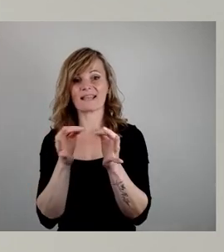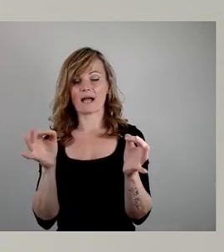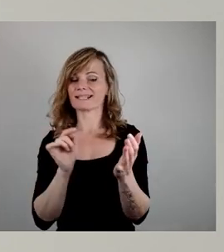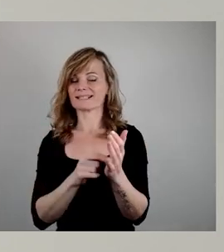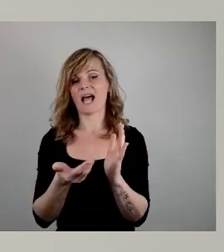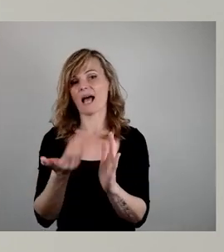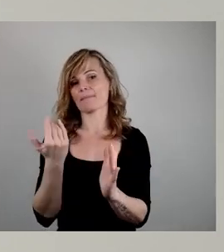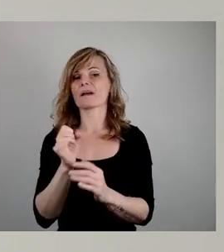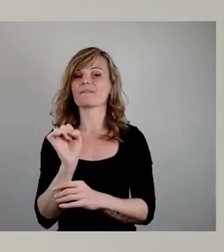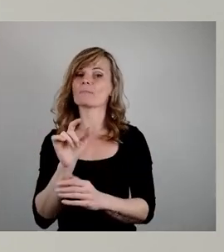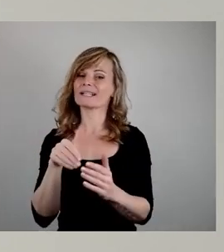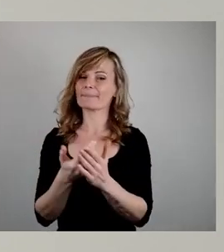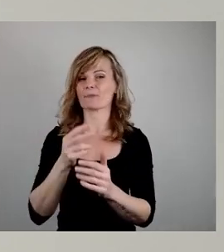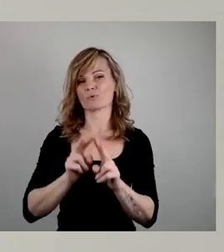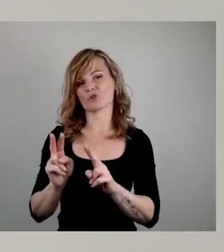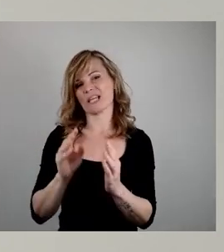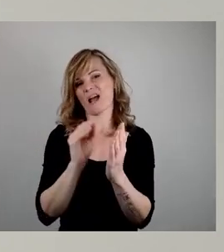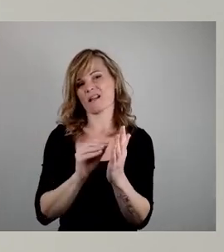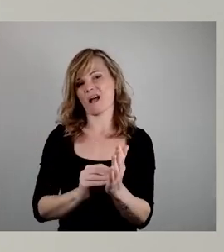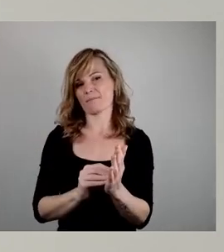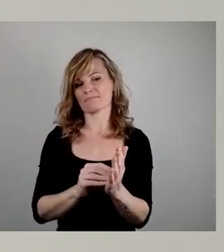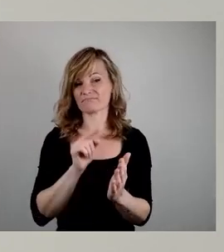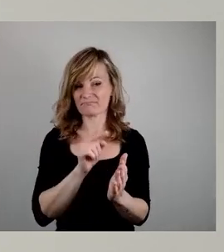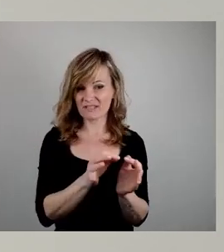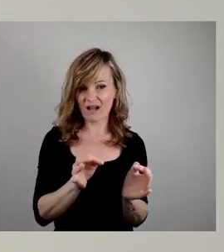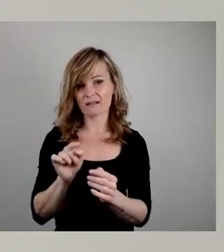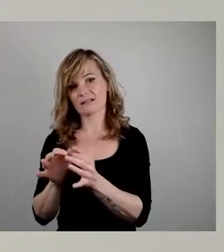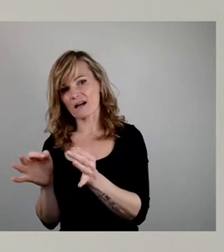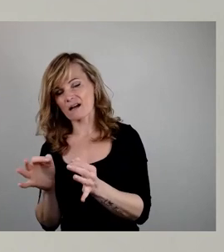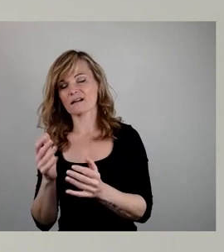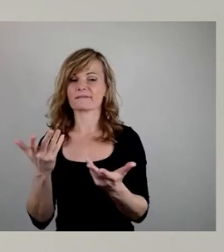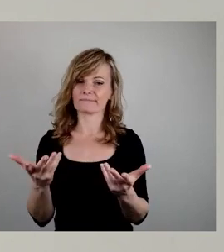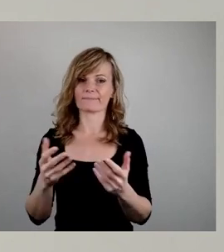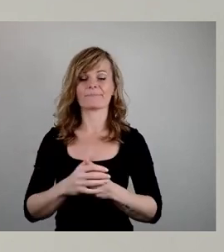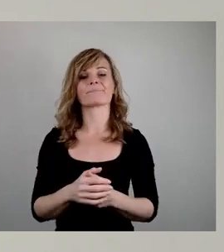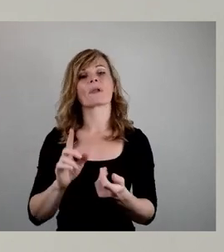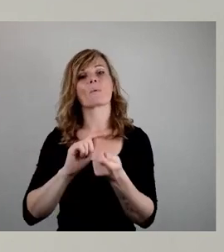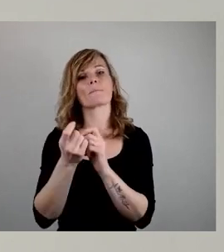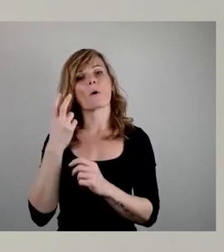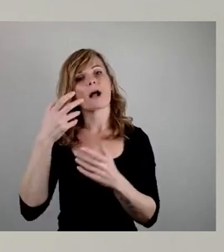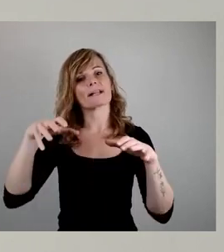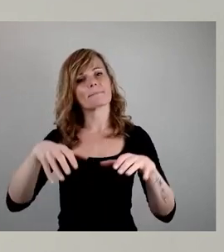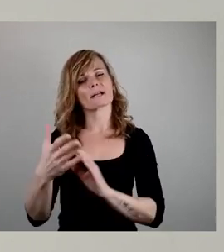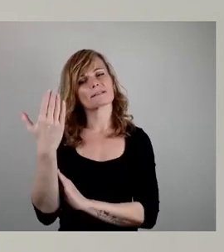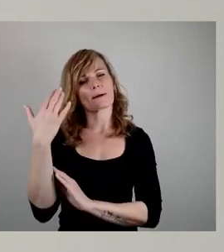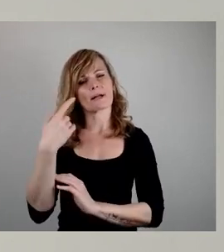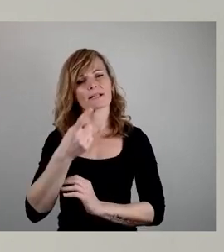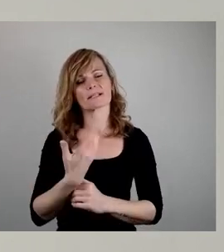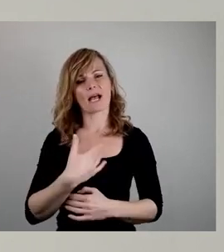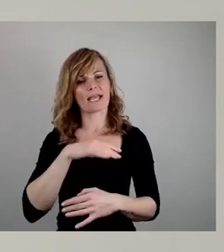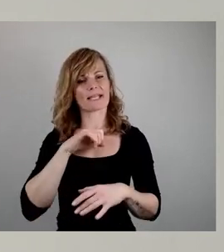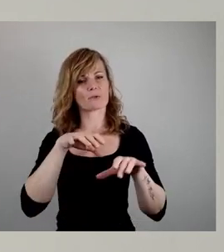Im Zuge des Altmarkt-Umbaus war ein Vertrag mit dem Eigentümer der Tiefgarage erforderlich.